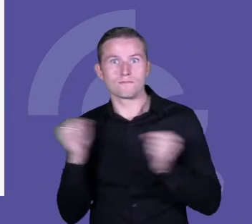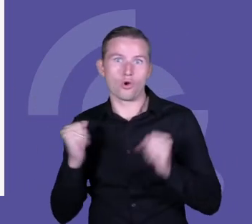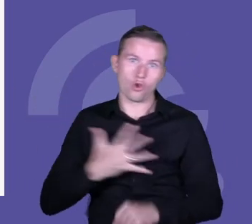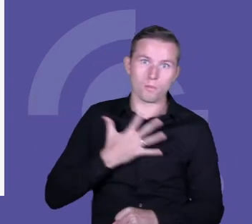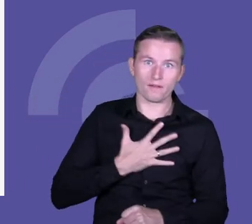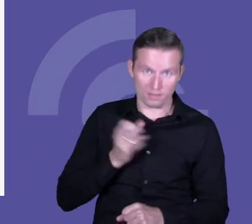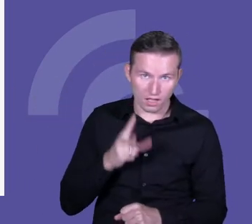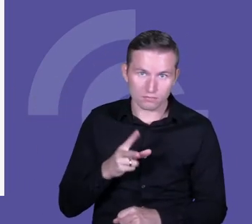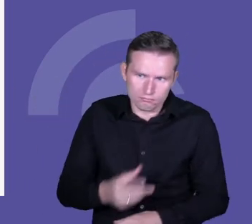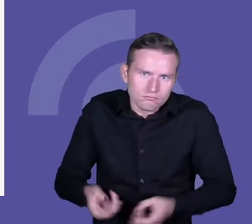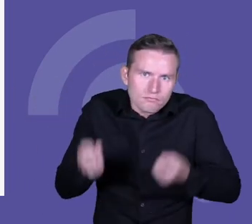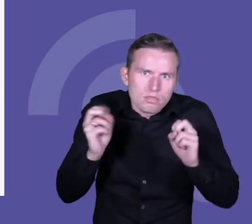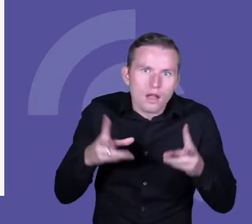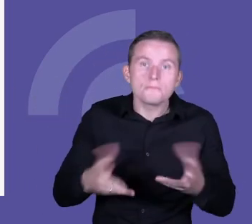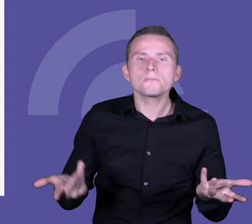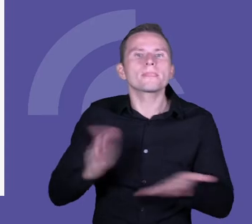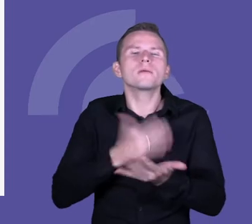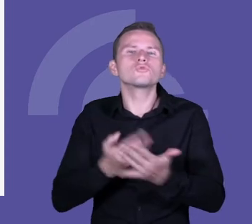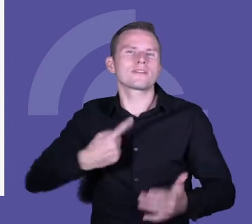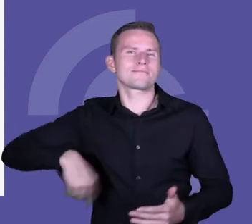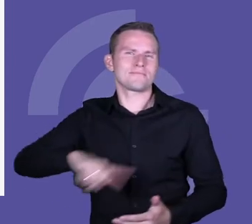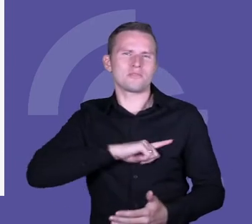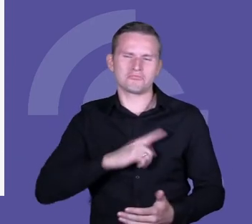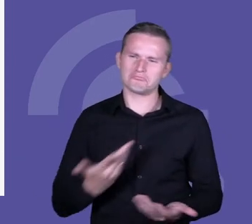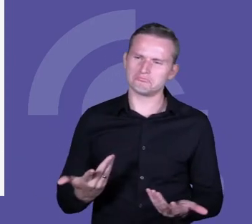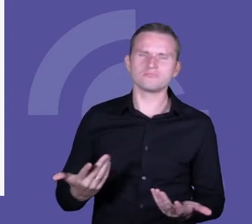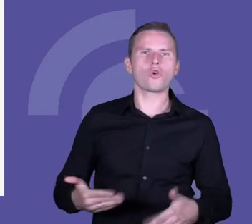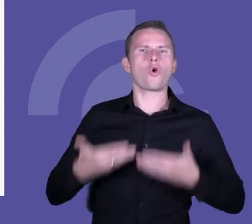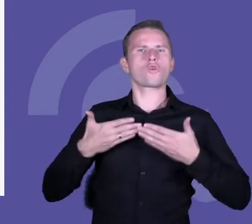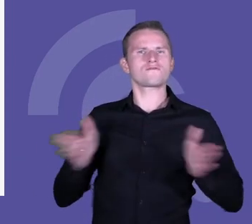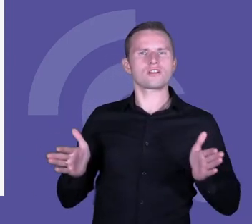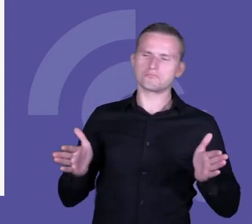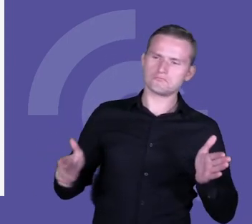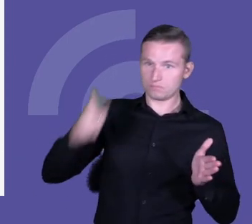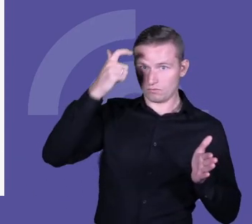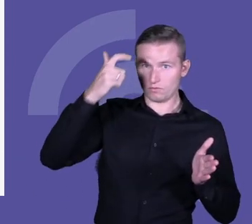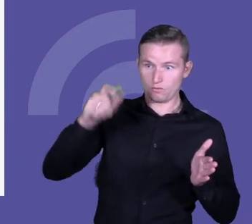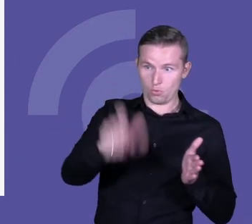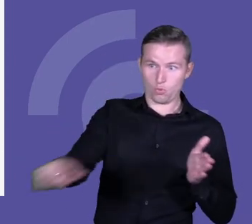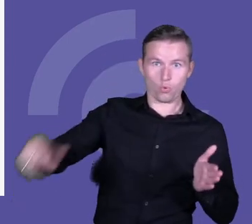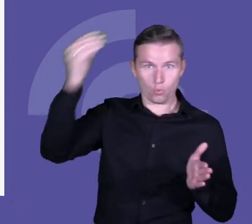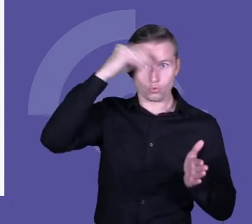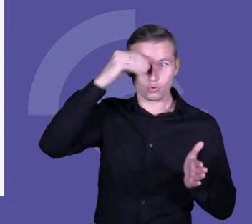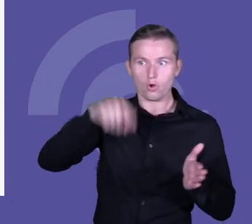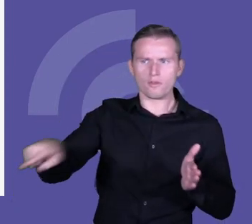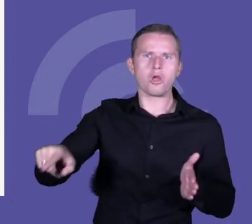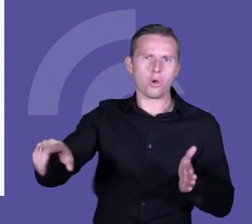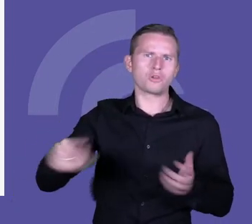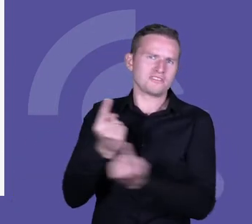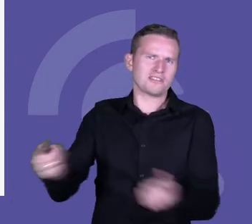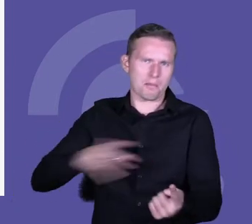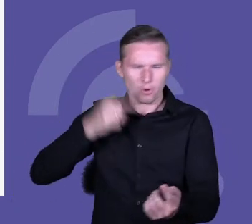Bo zobaczcie Państwo, jeśli my się otworzymy na to, że uczniowie będą mogli wymyślać, że uczniowie będą mogli